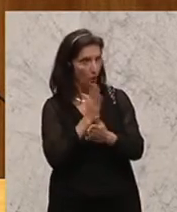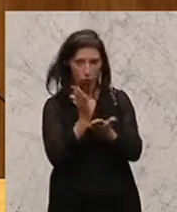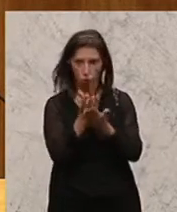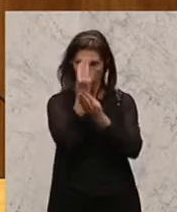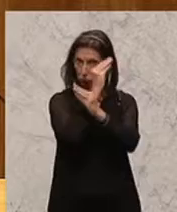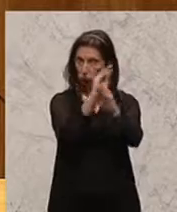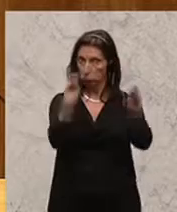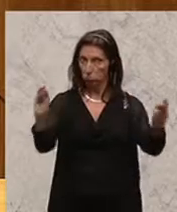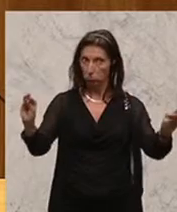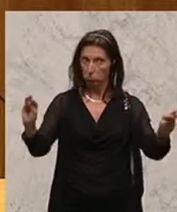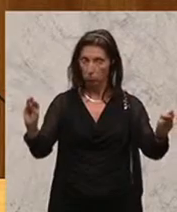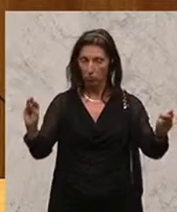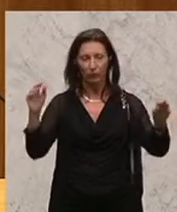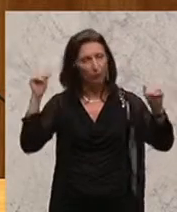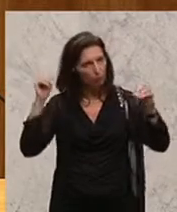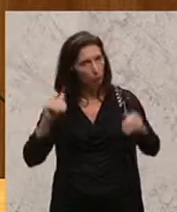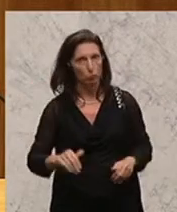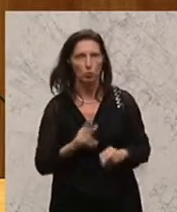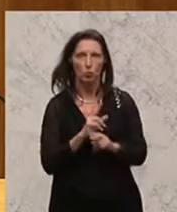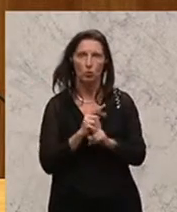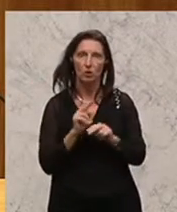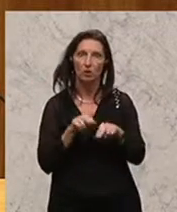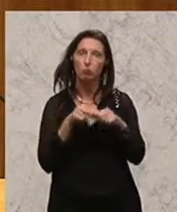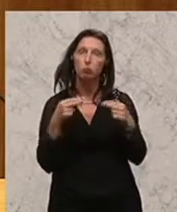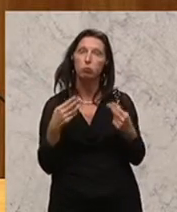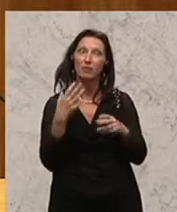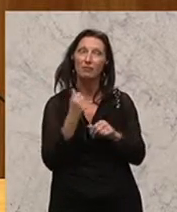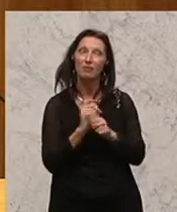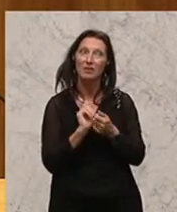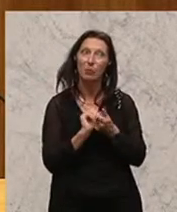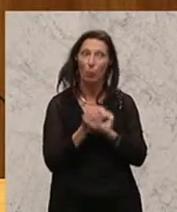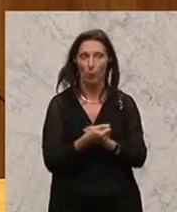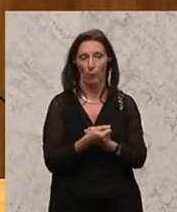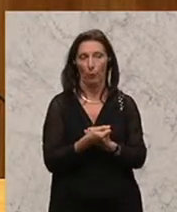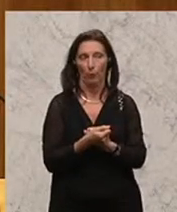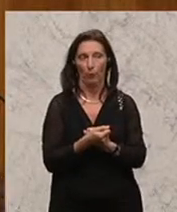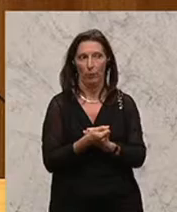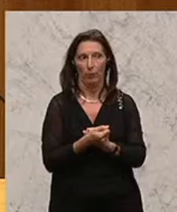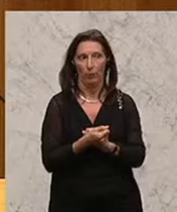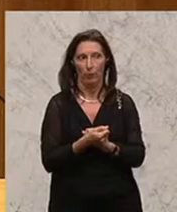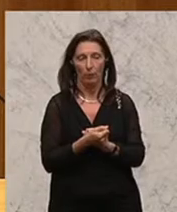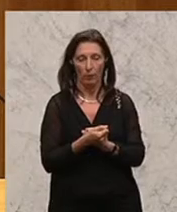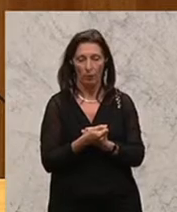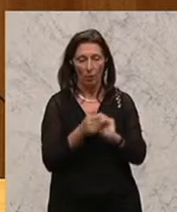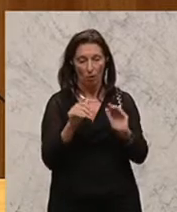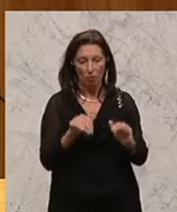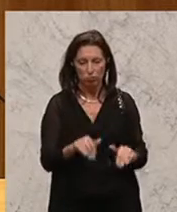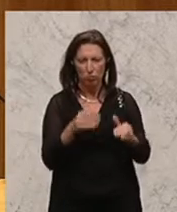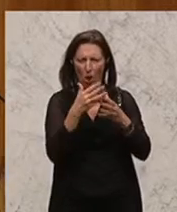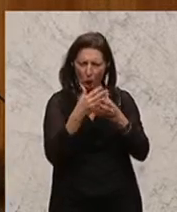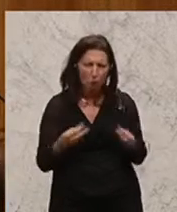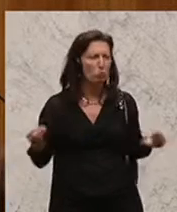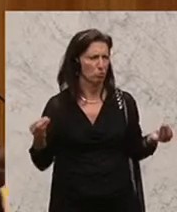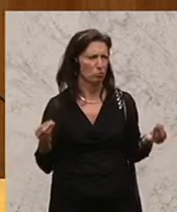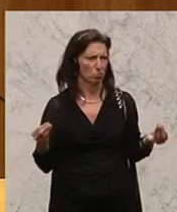wir müssen die österreichische Bundesverfassung hier abändern, um das Problem einer Lösung zuzuführen, nämlich